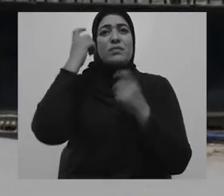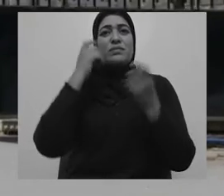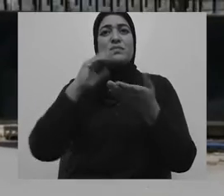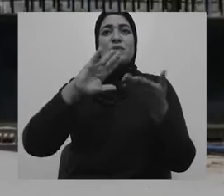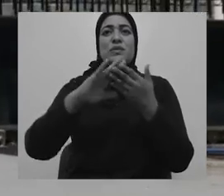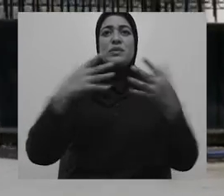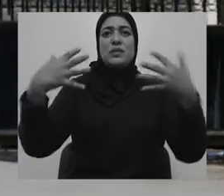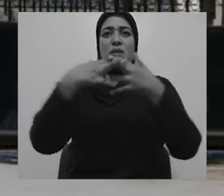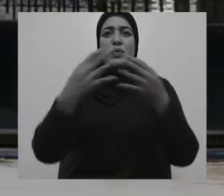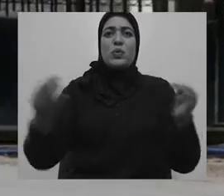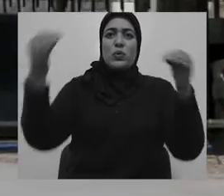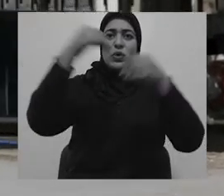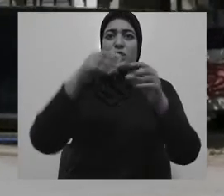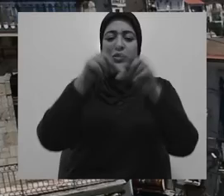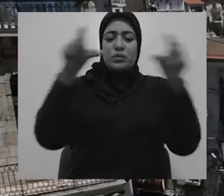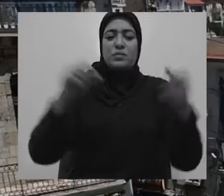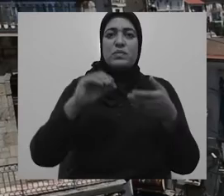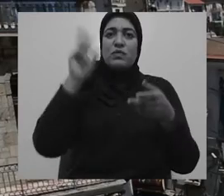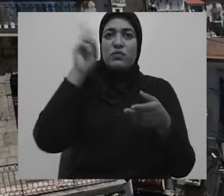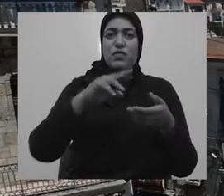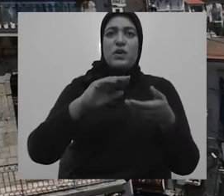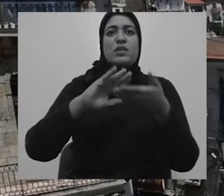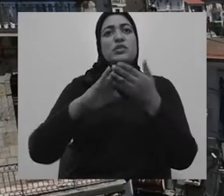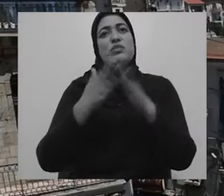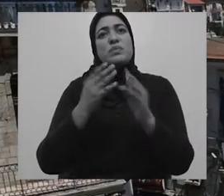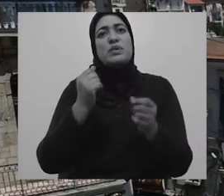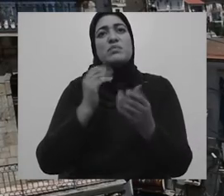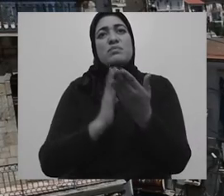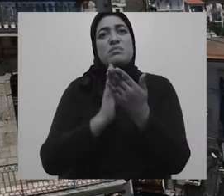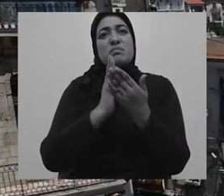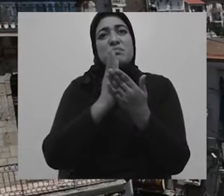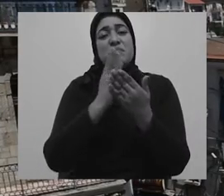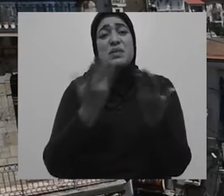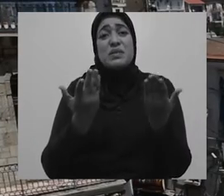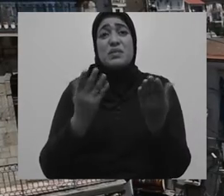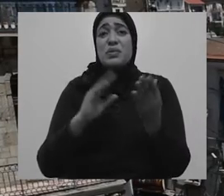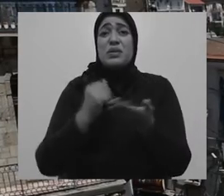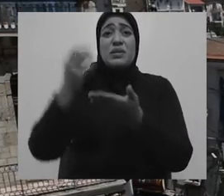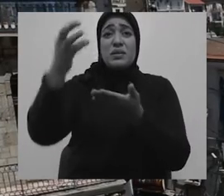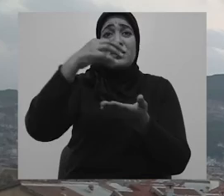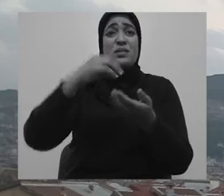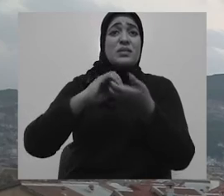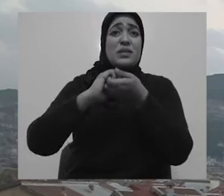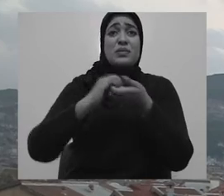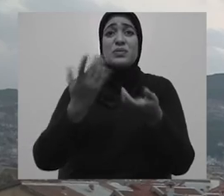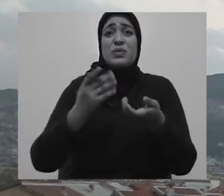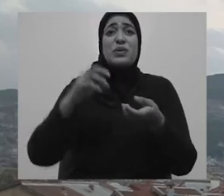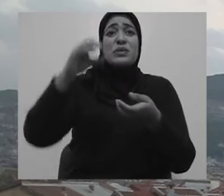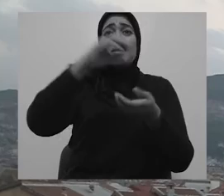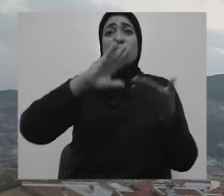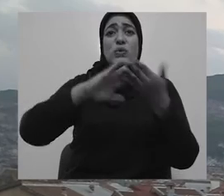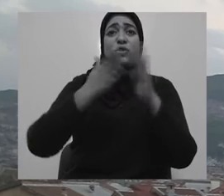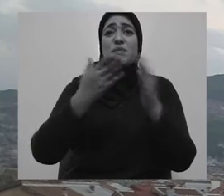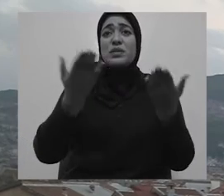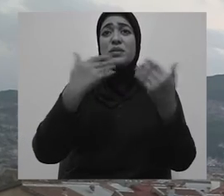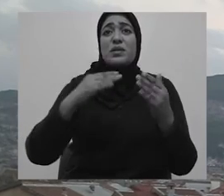problème d'accessibilité. L'accessibilité chez nous, presque... Il n'y pas d'accessibilité. Que ce soit les immeubles de